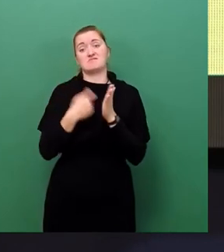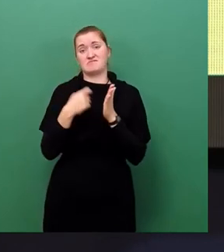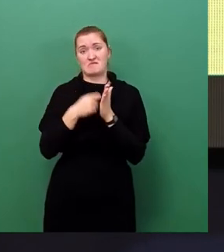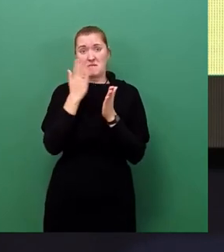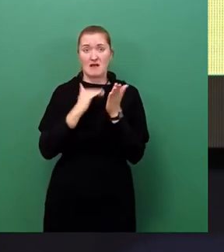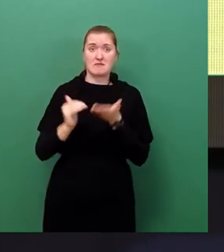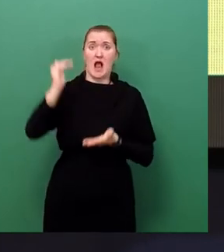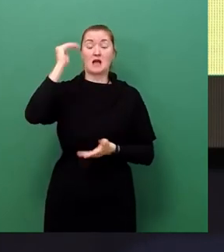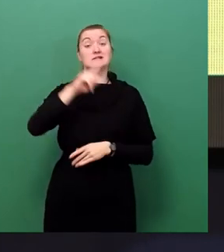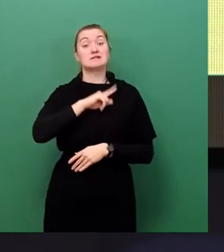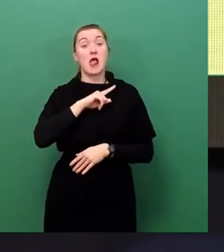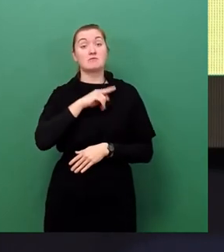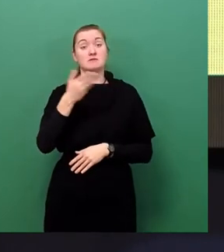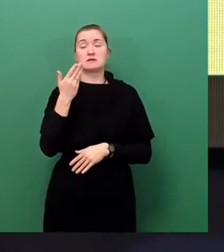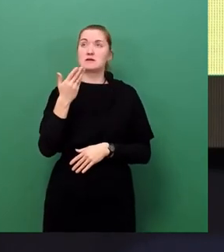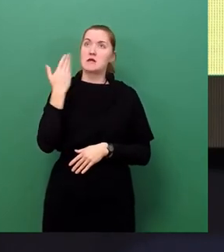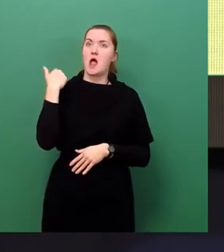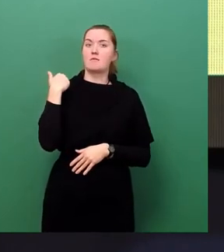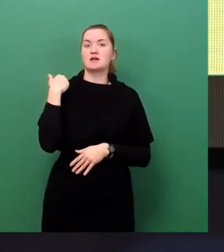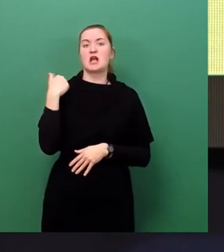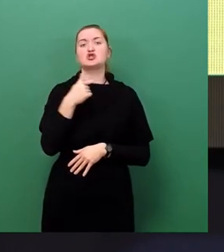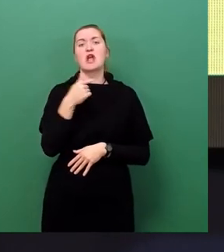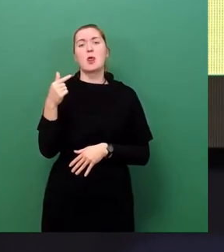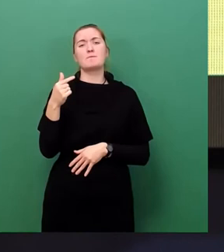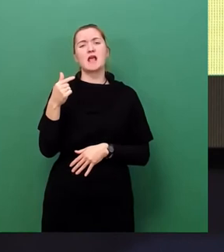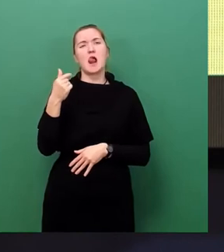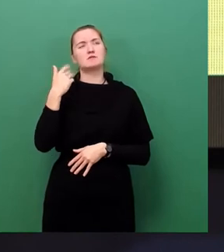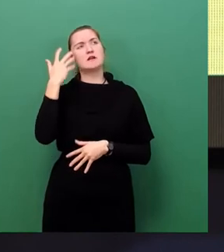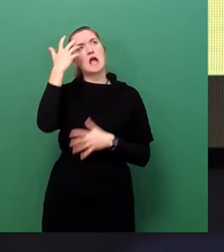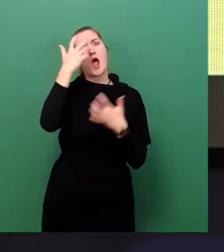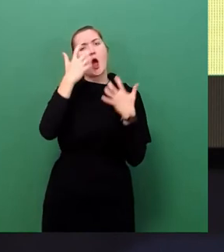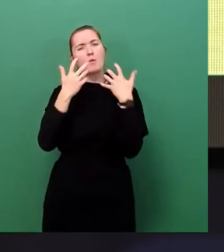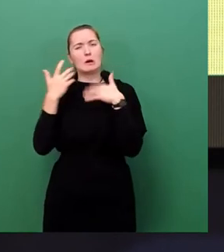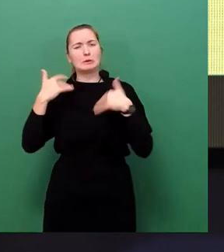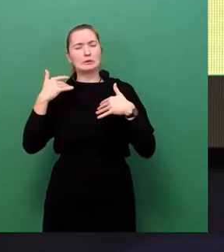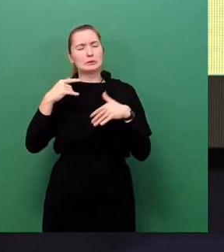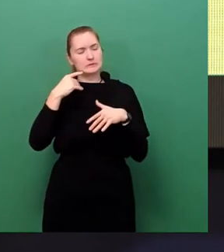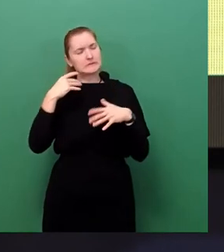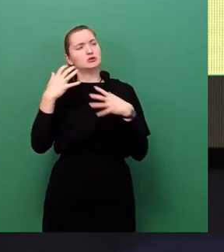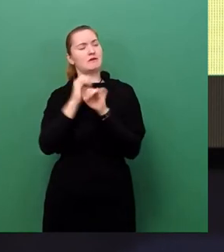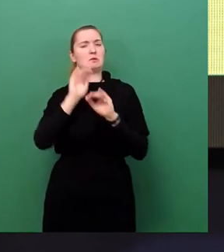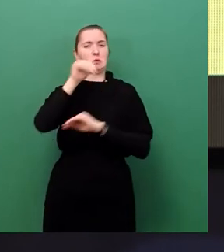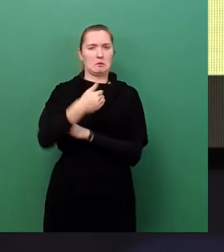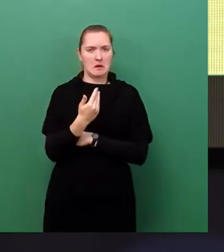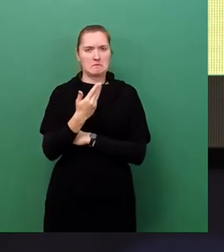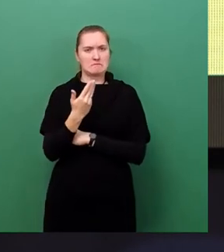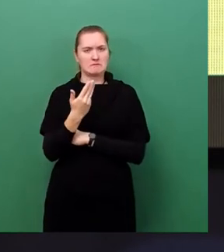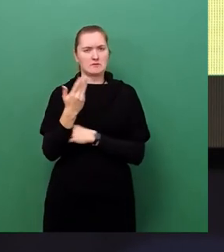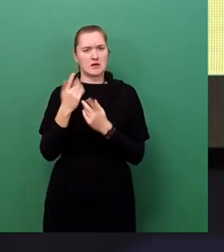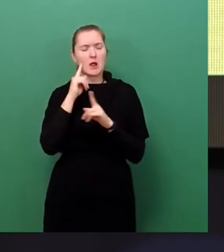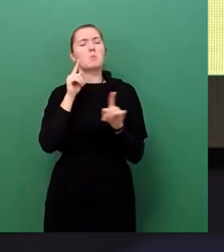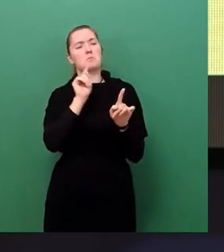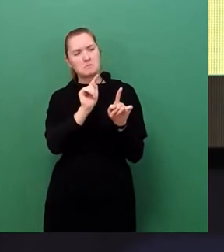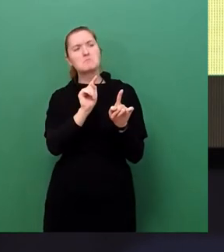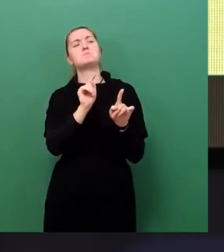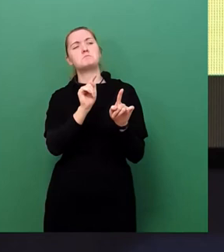ich das westdeutsche Traumata von Schörne-Bill bezüglich der Kernkraftwerke überwunden und sehe in dieser Energieform nach modernsten